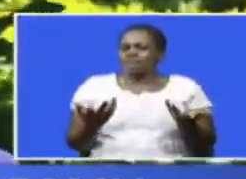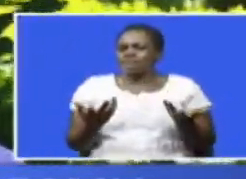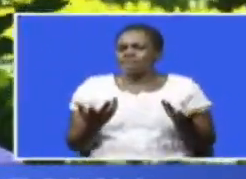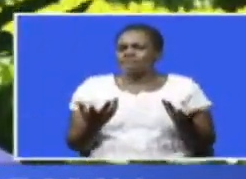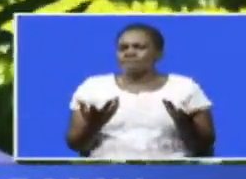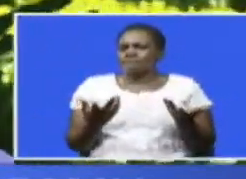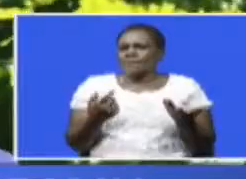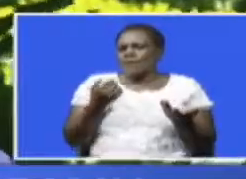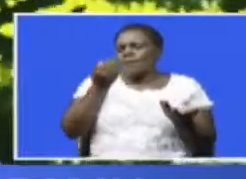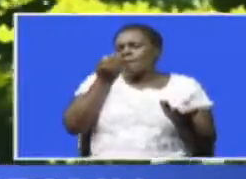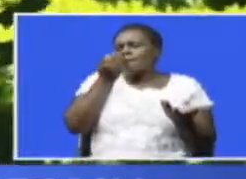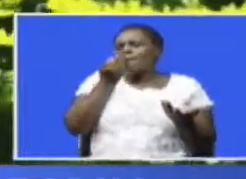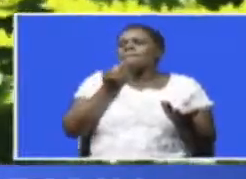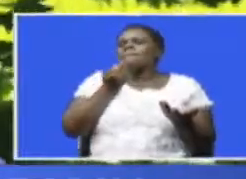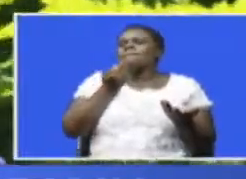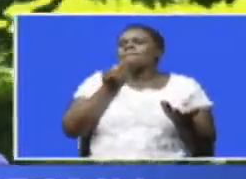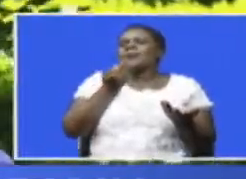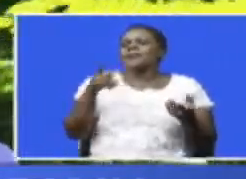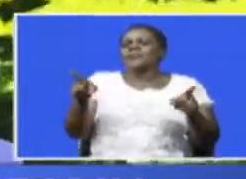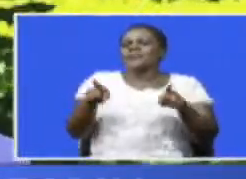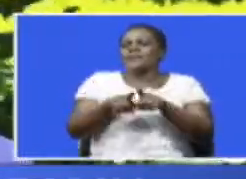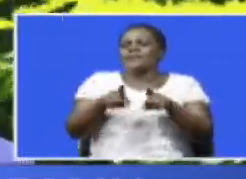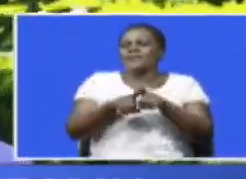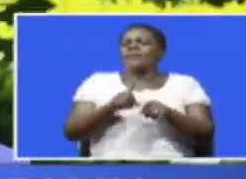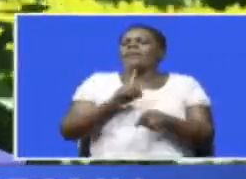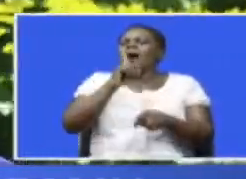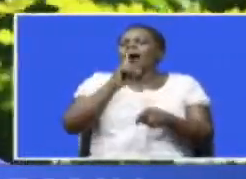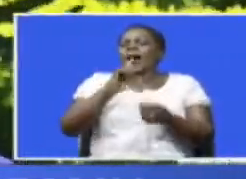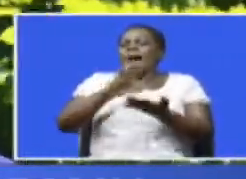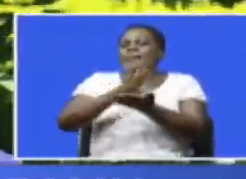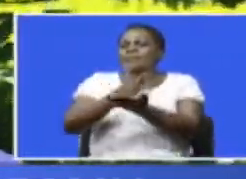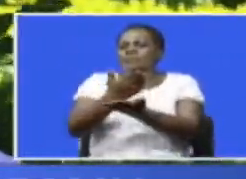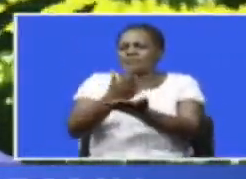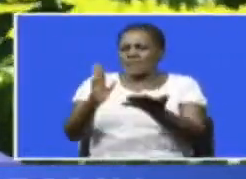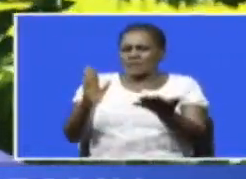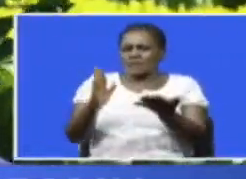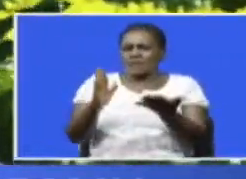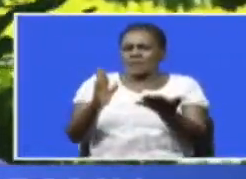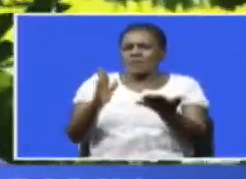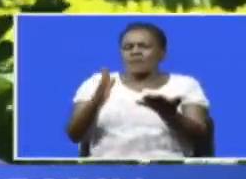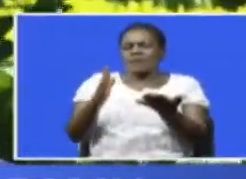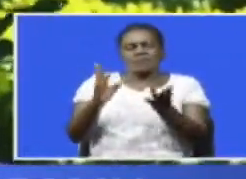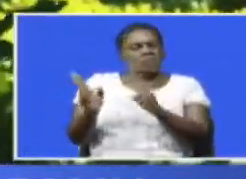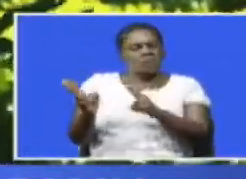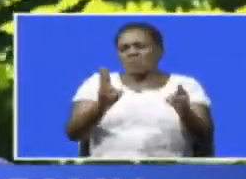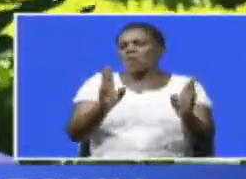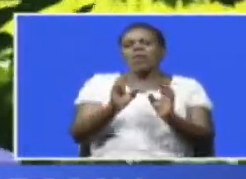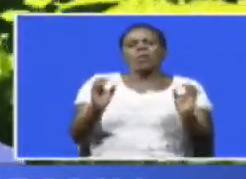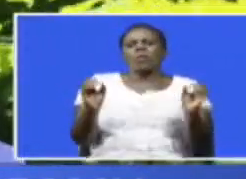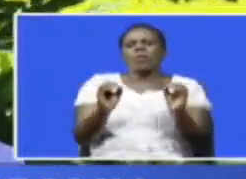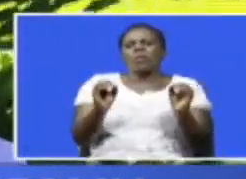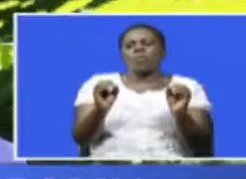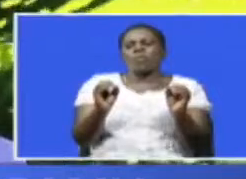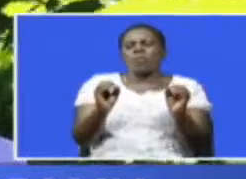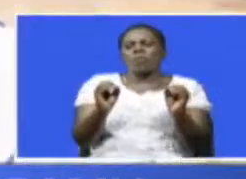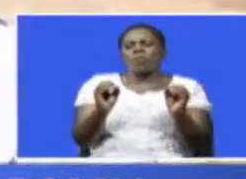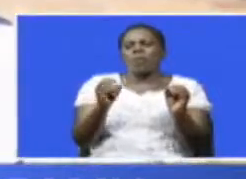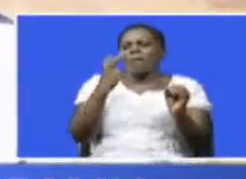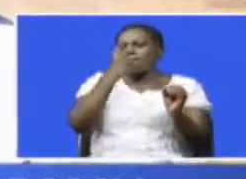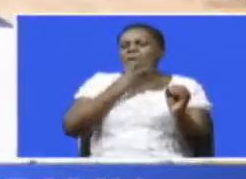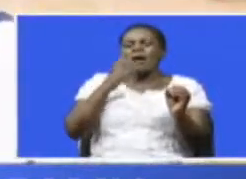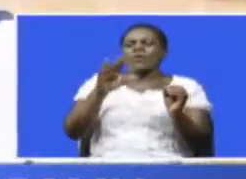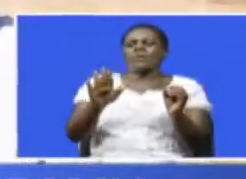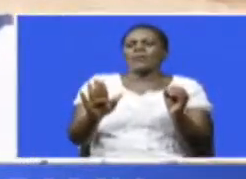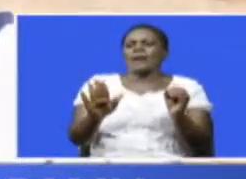mpashuko hapa and then also palate that is also an abnormality in their mouth